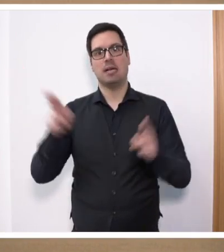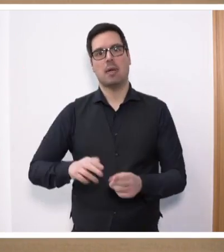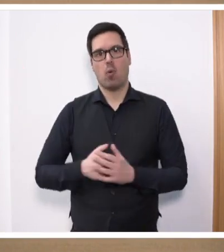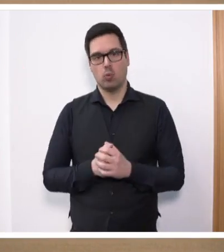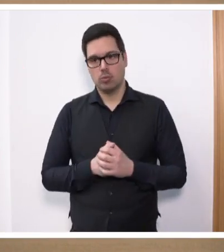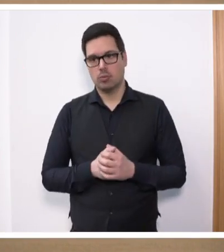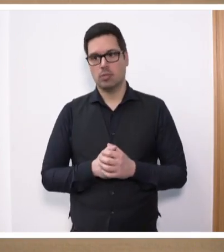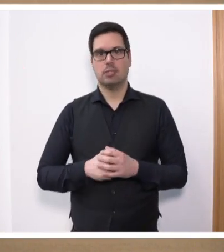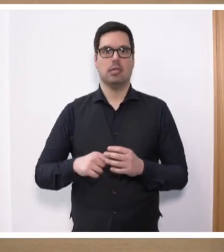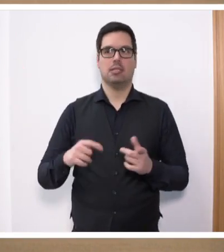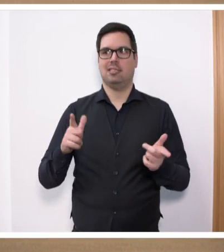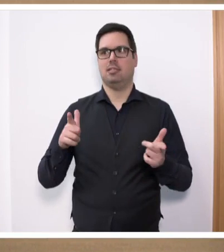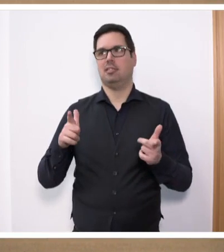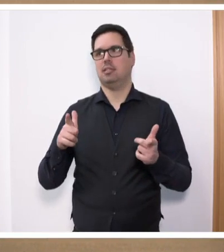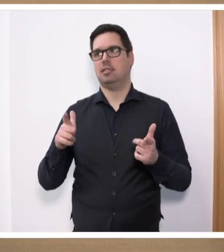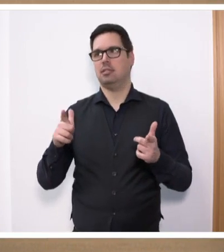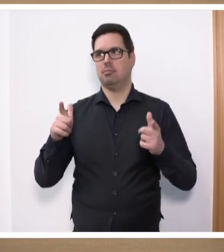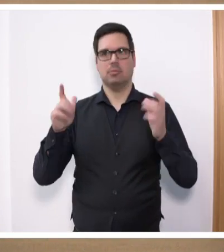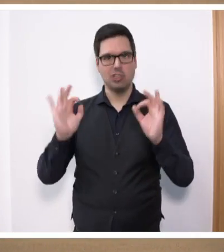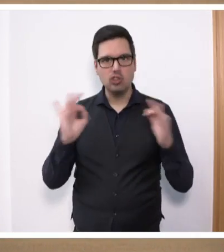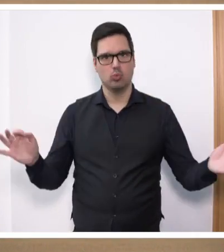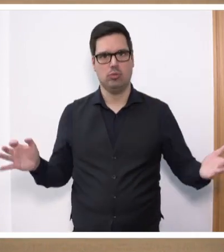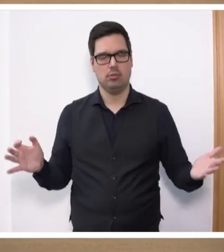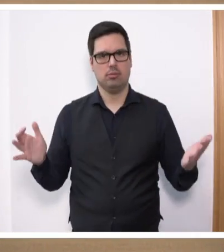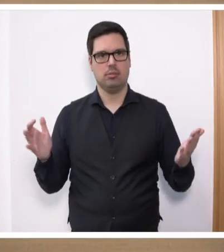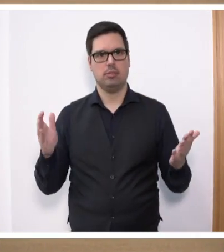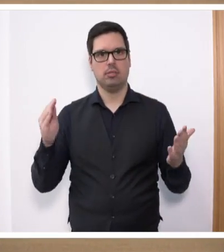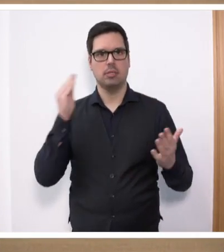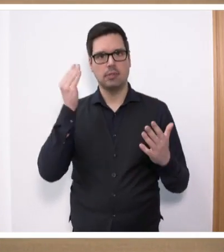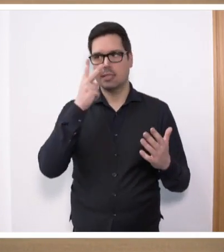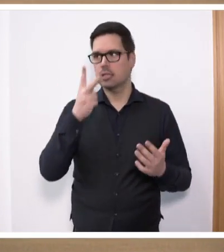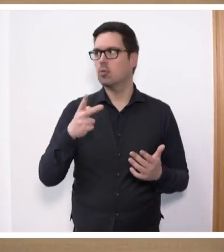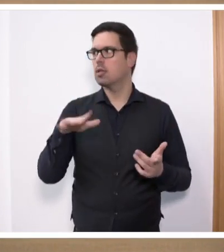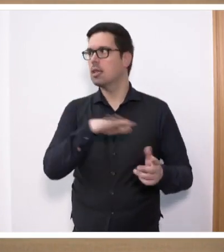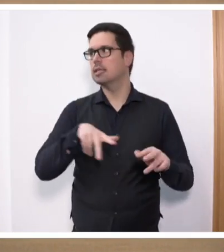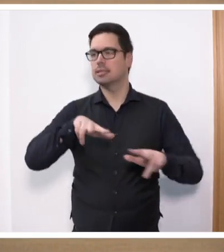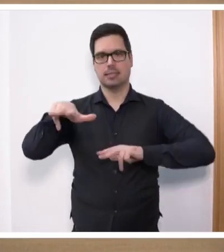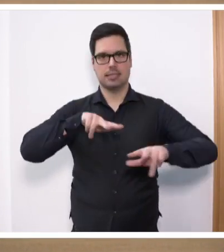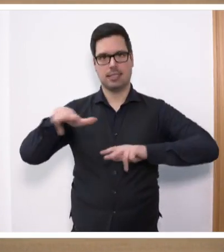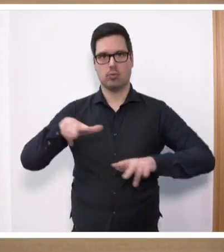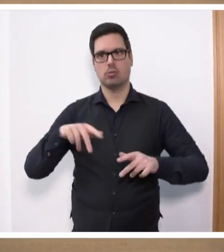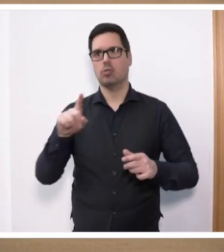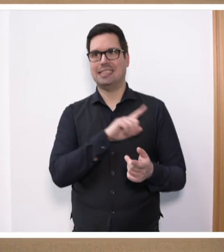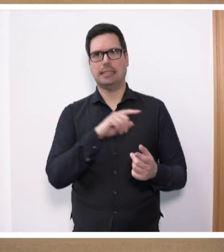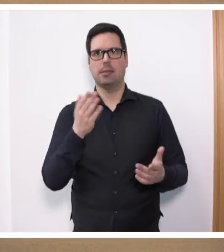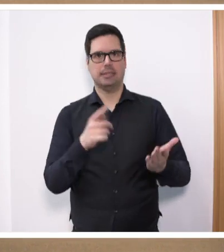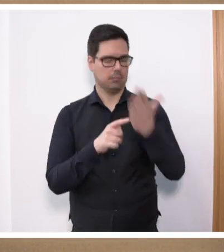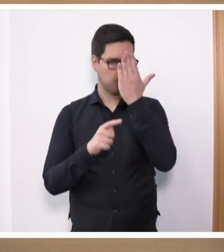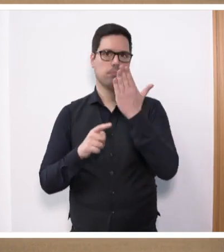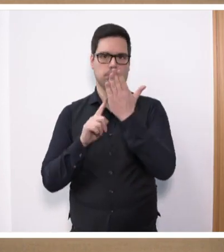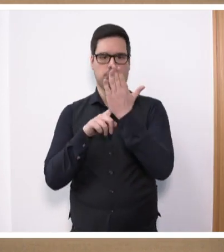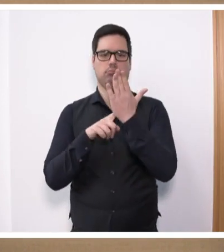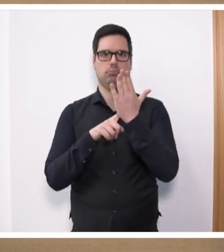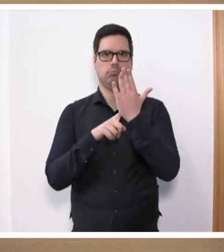oder gar zynisch, wenn wir davon ausgehen, dass die Landesregierung nicht gleichsam aus eigener Erkenntnis vorträgt, wenn